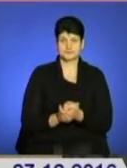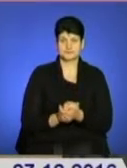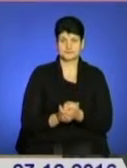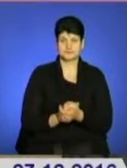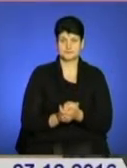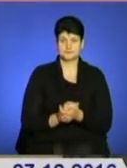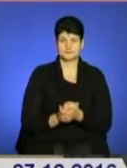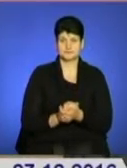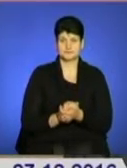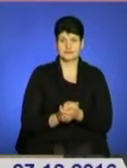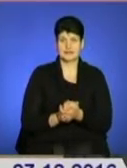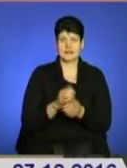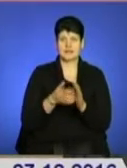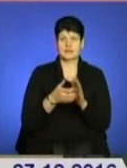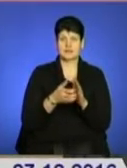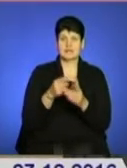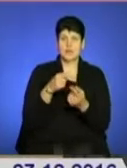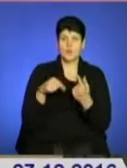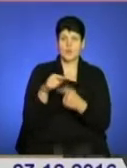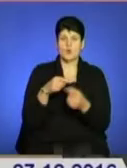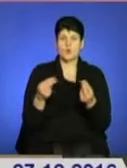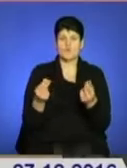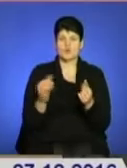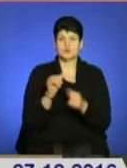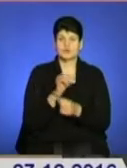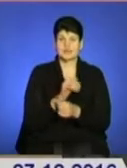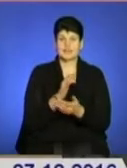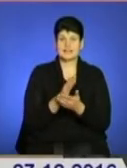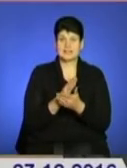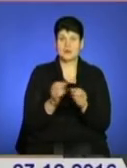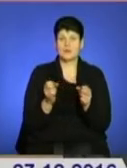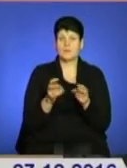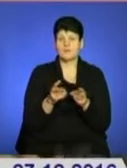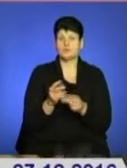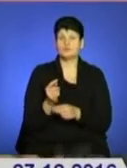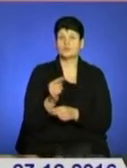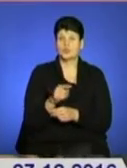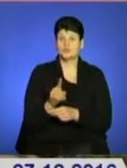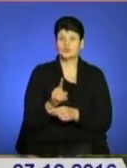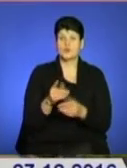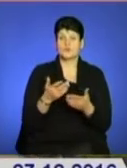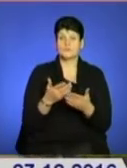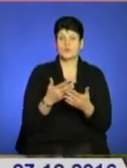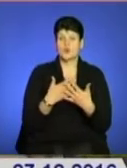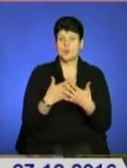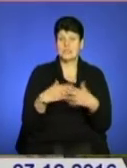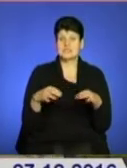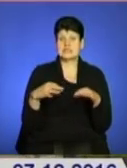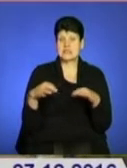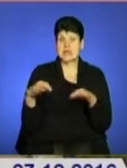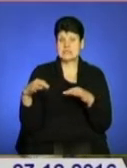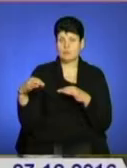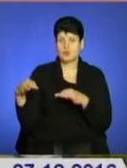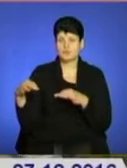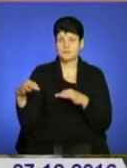Не вистачає обігових коштів в них і є ризик того, що, може, громадський пасажирський транспорт, я вже сьогодні говорю,